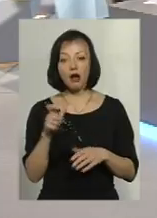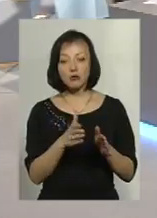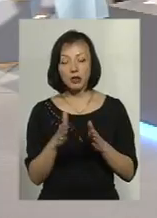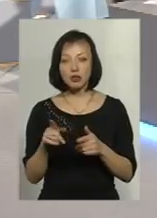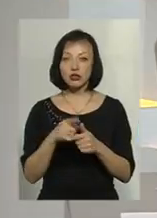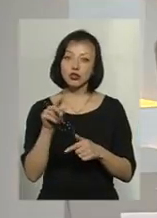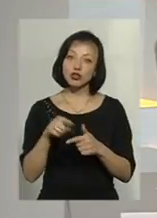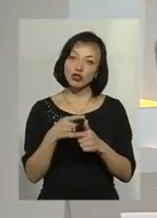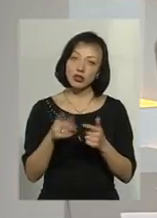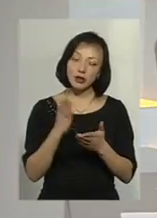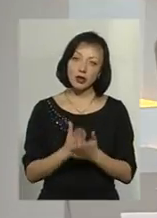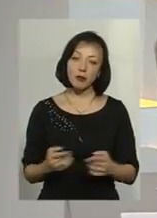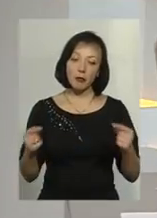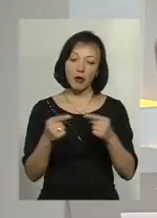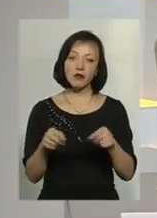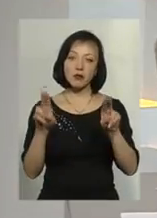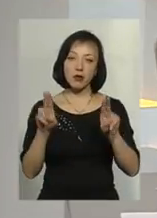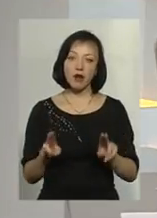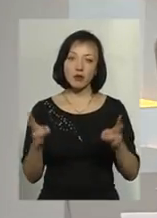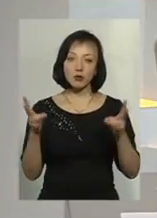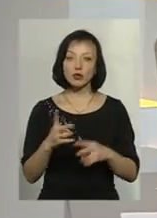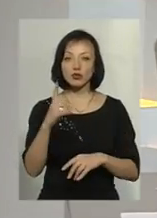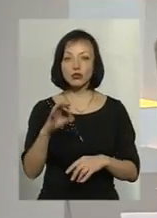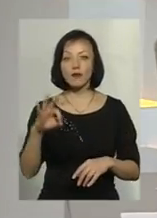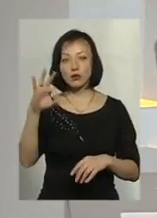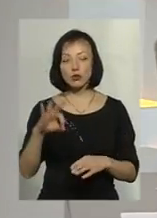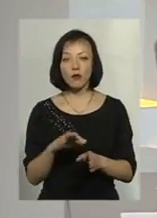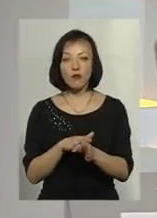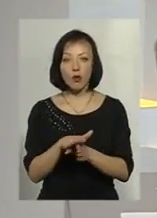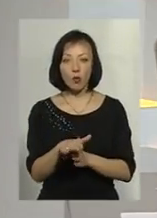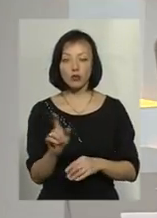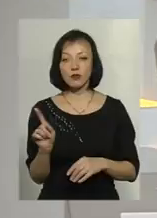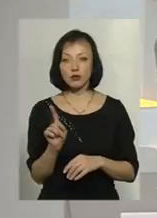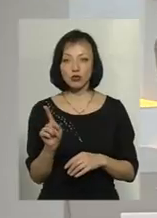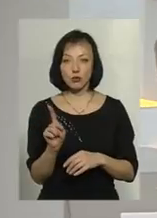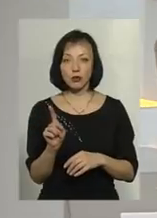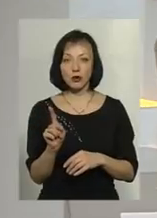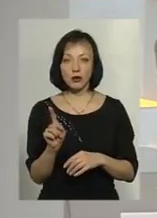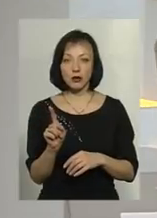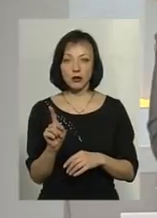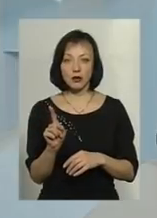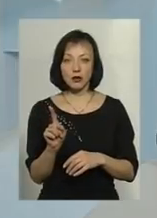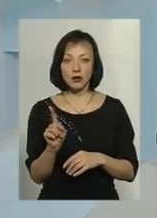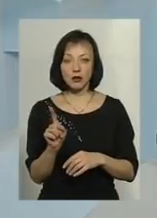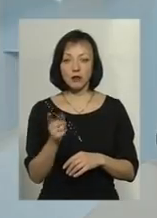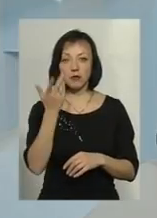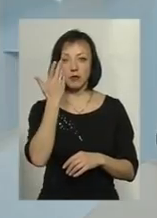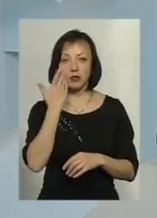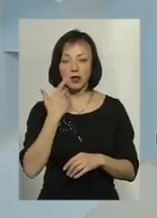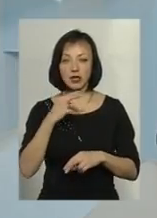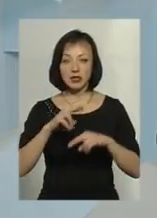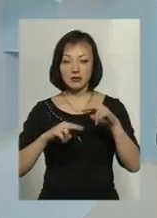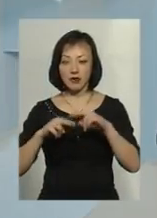Чи є певні правила, які необхідно стовідсотково дотримуватися, аби при зведенні такої